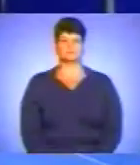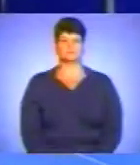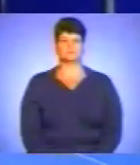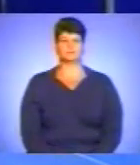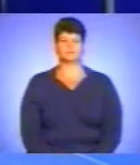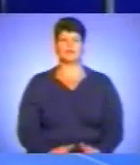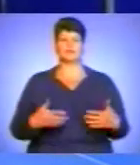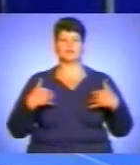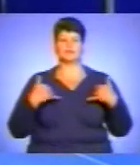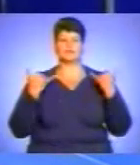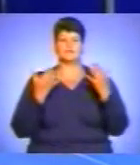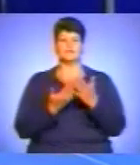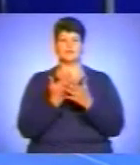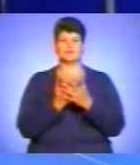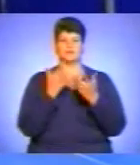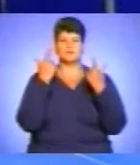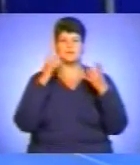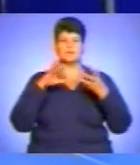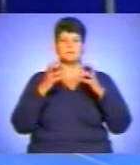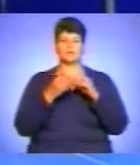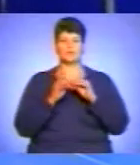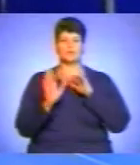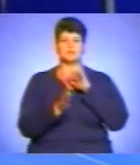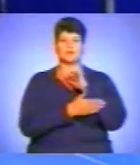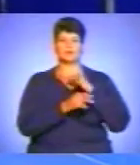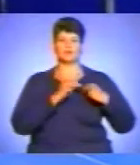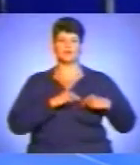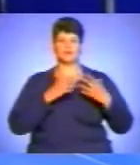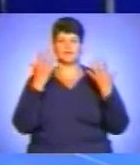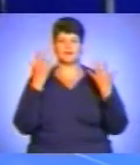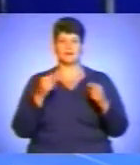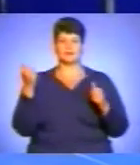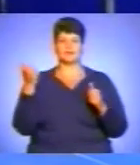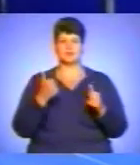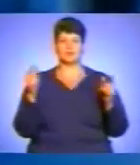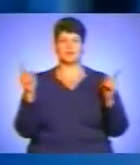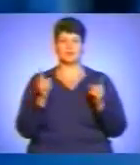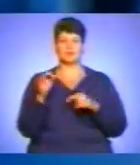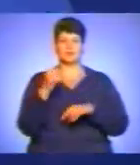Вітаю вас в ефірі інформаційний підсумок останнього трудового дня тижня. Коротко про головне.